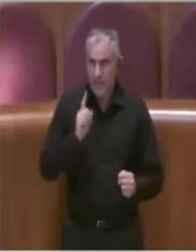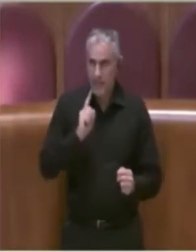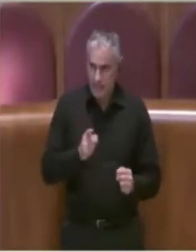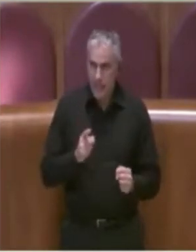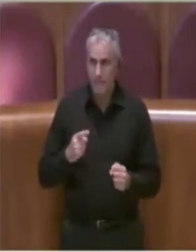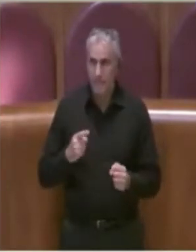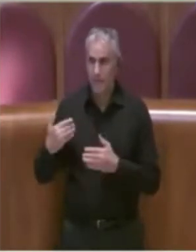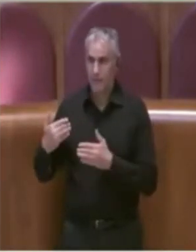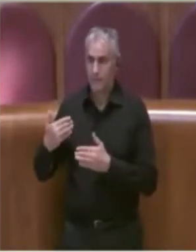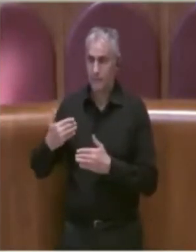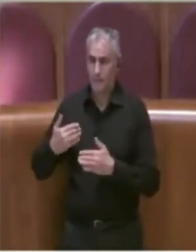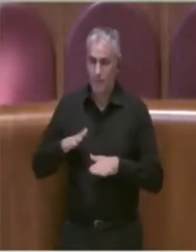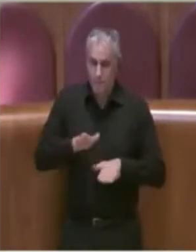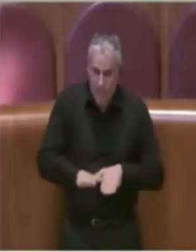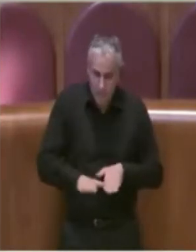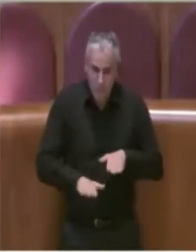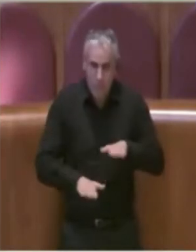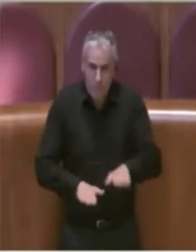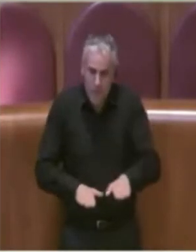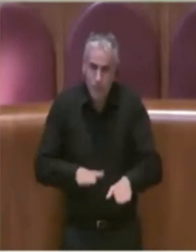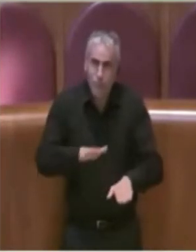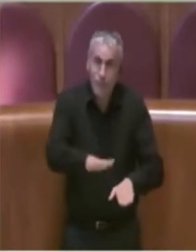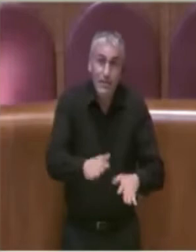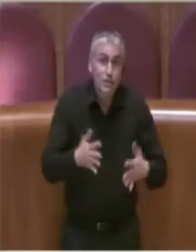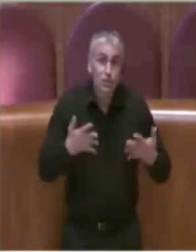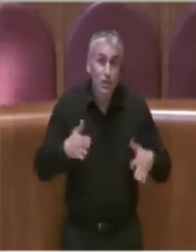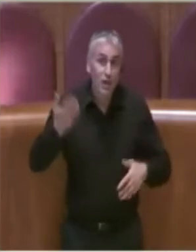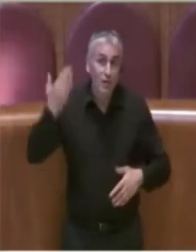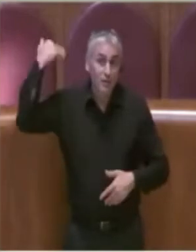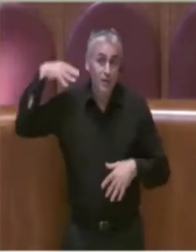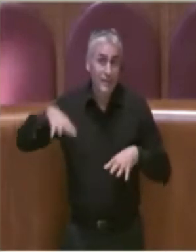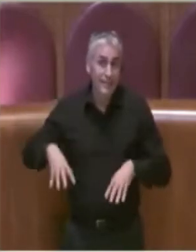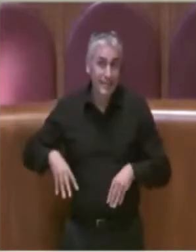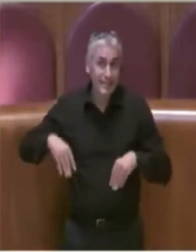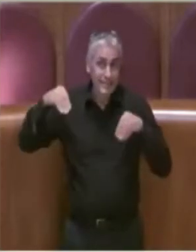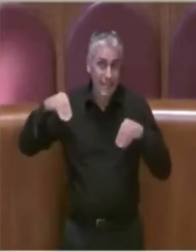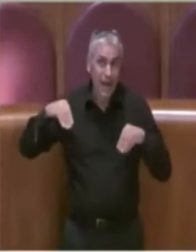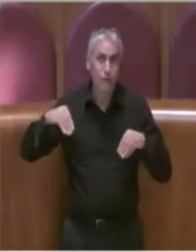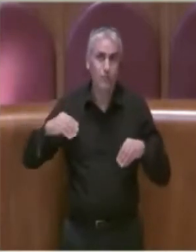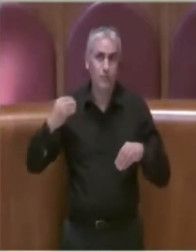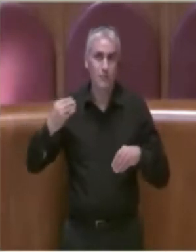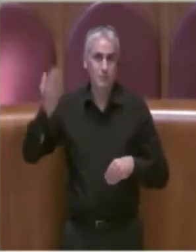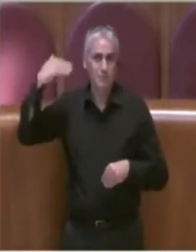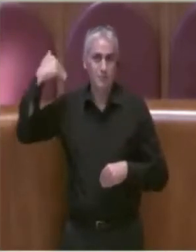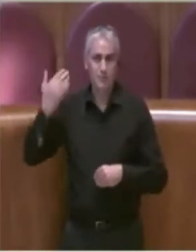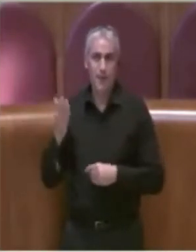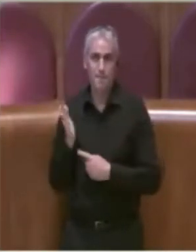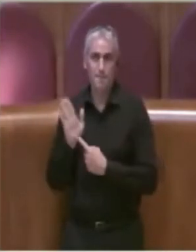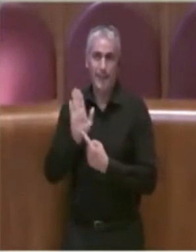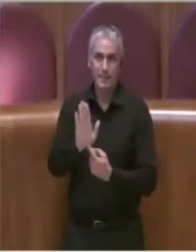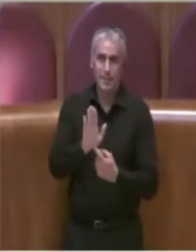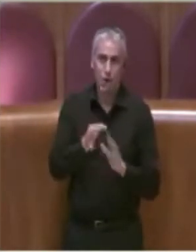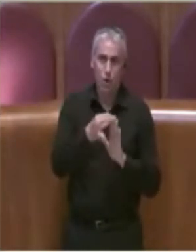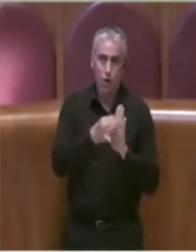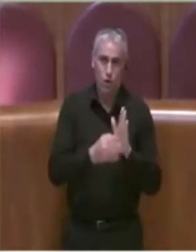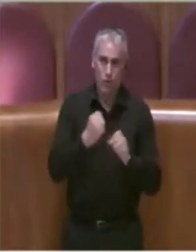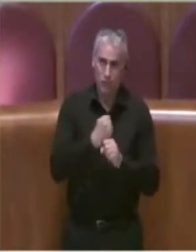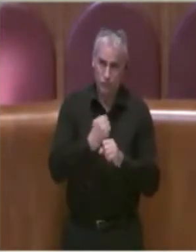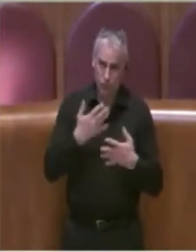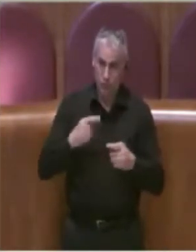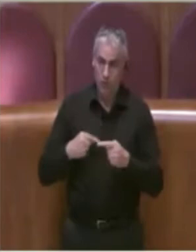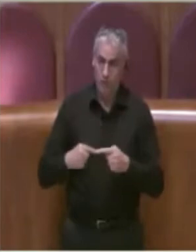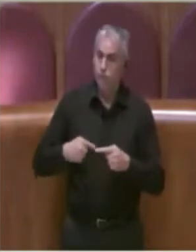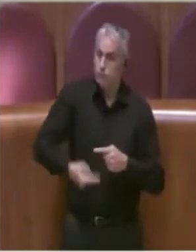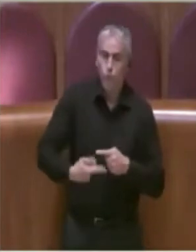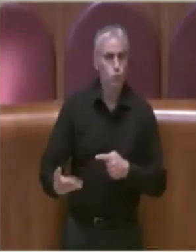passaggi iniziati già all'indomani della presentazione di quell'ordine del giorno e i dovuti